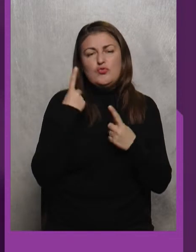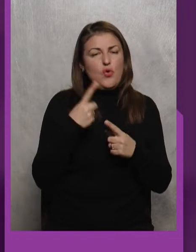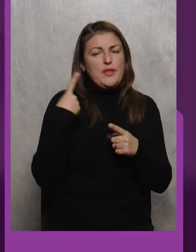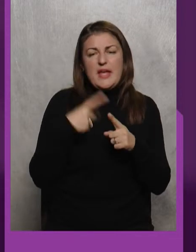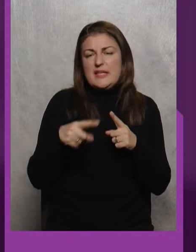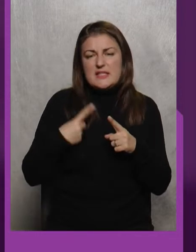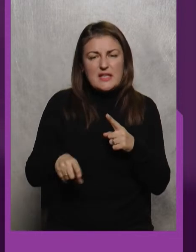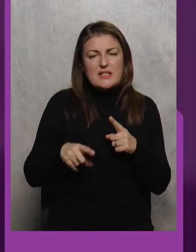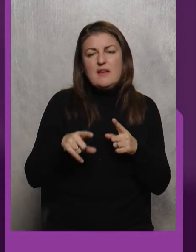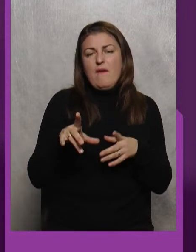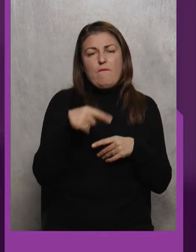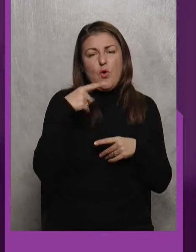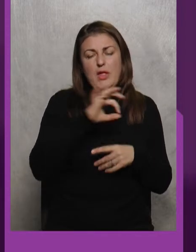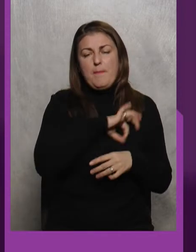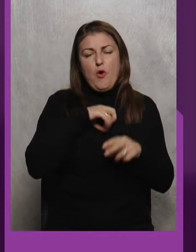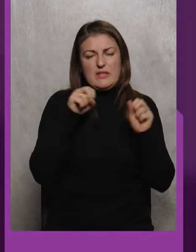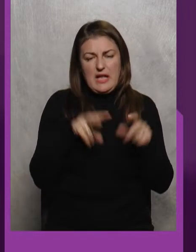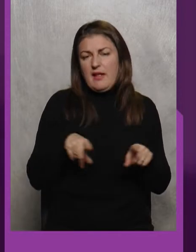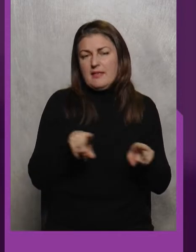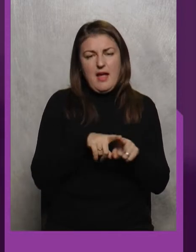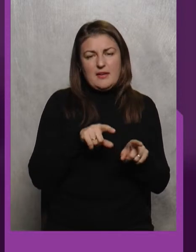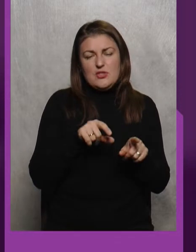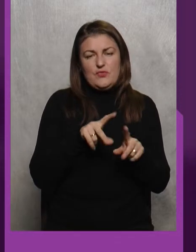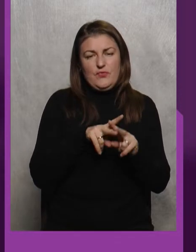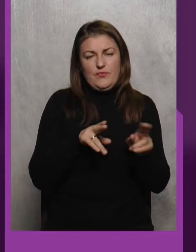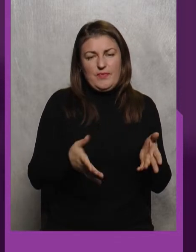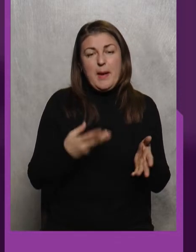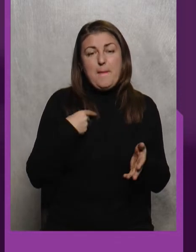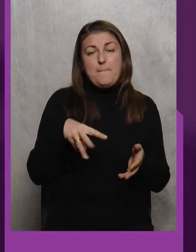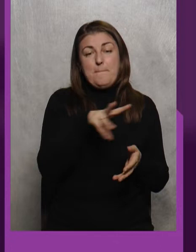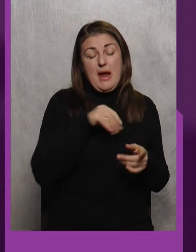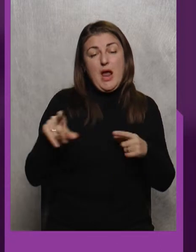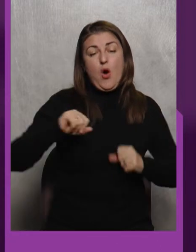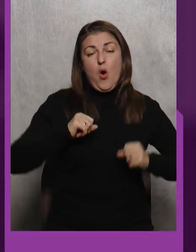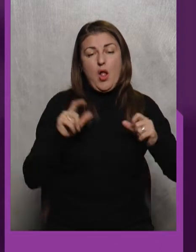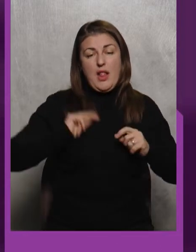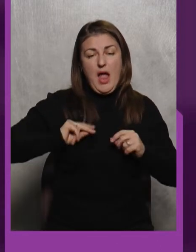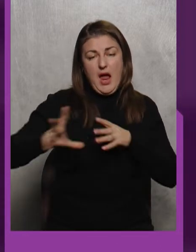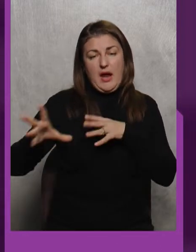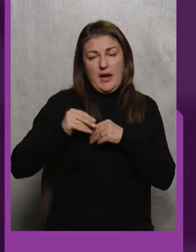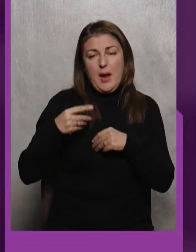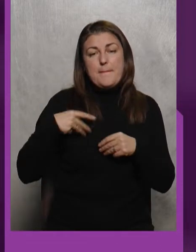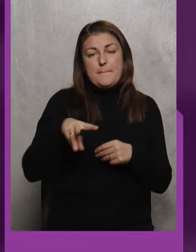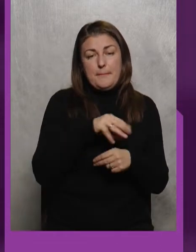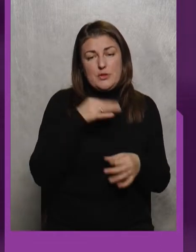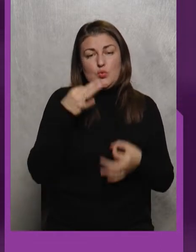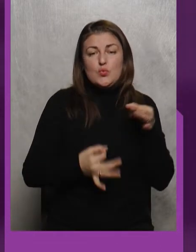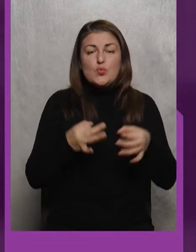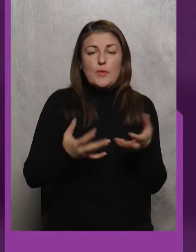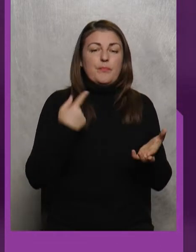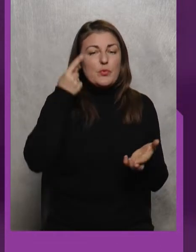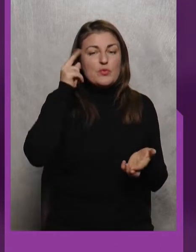різниці Вони професіональні Такі ж Ми колеги Ми судді Ні Ну знаєте Там